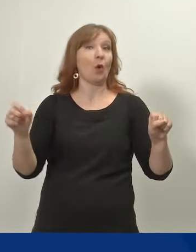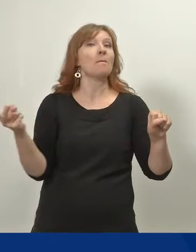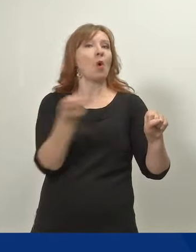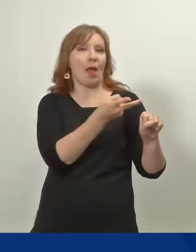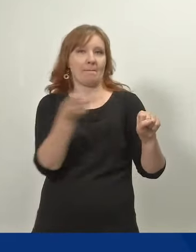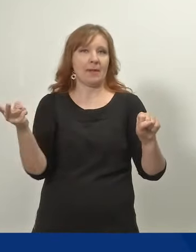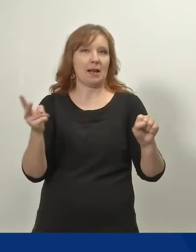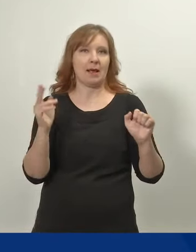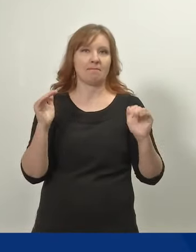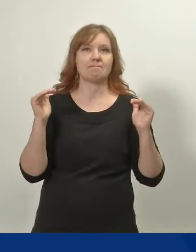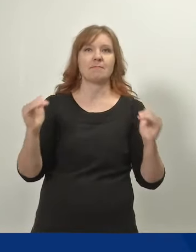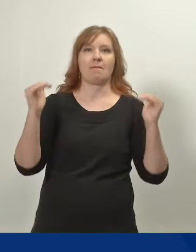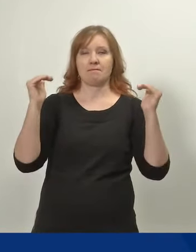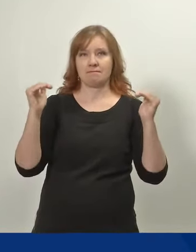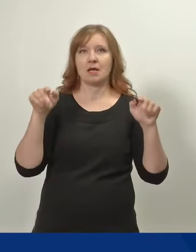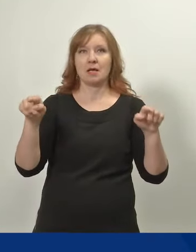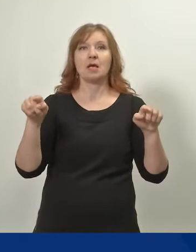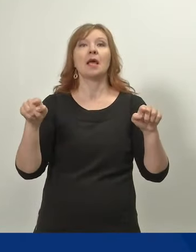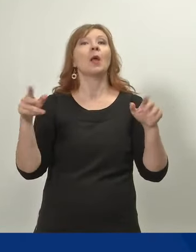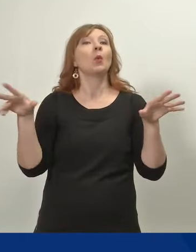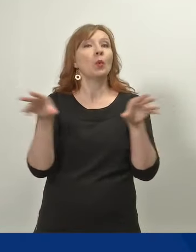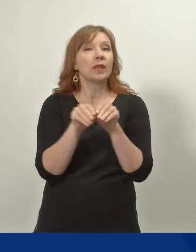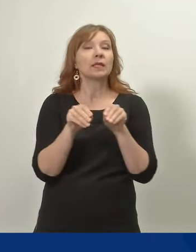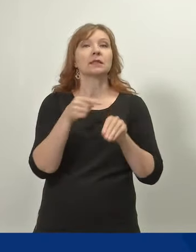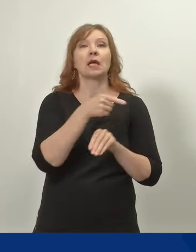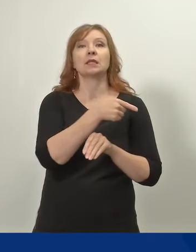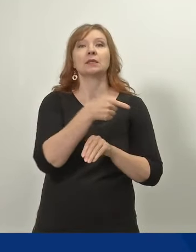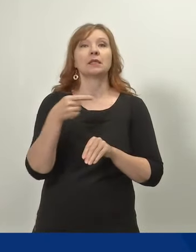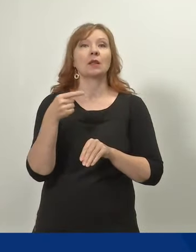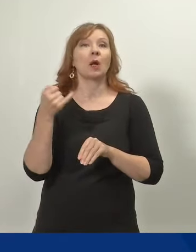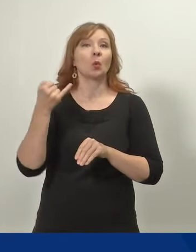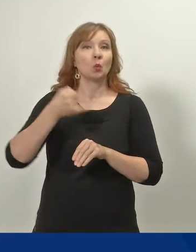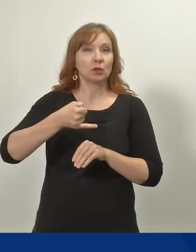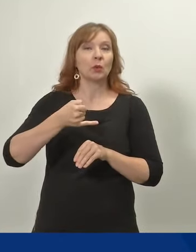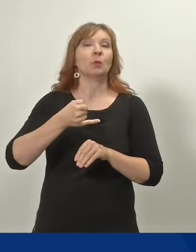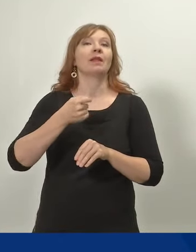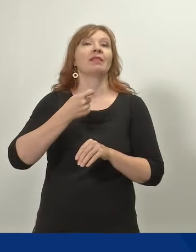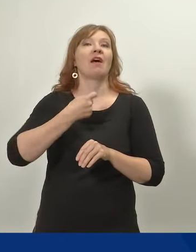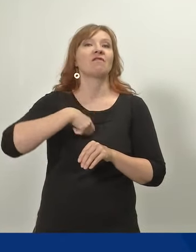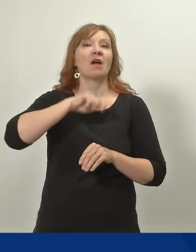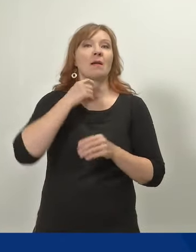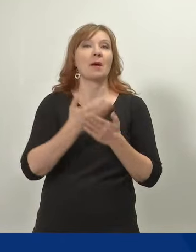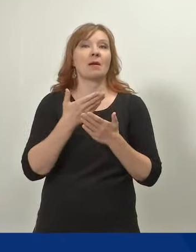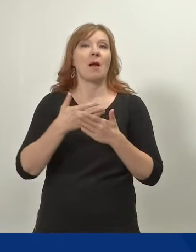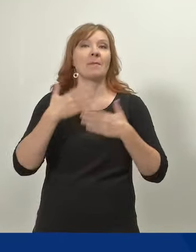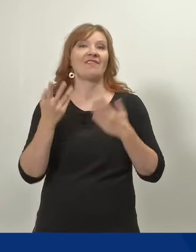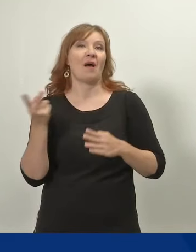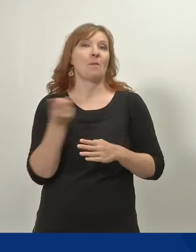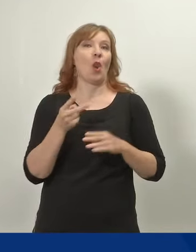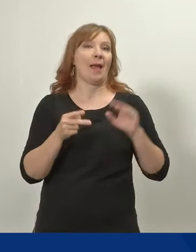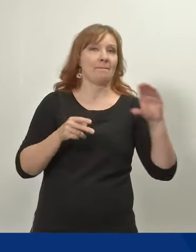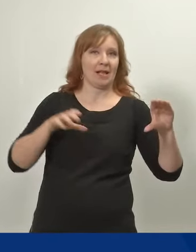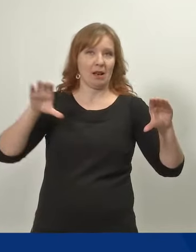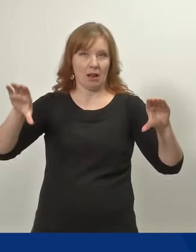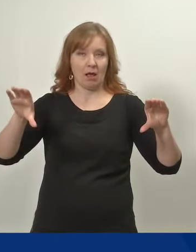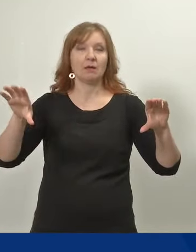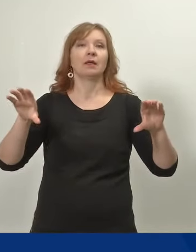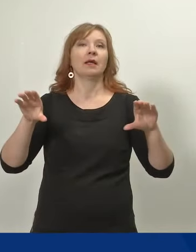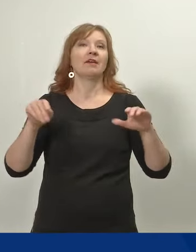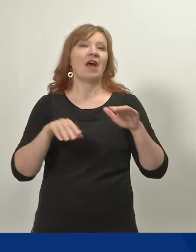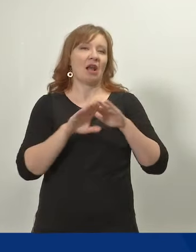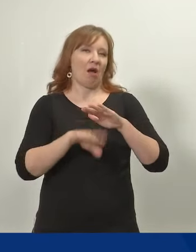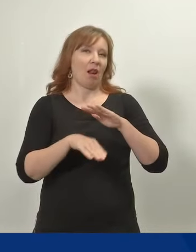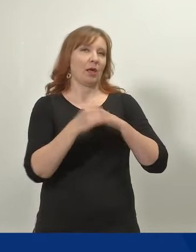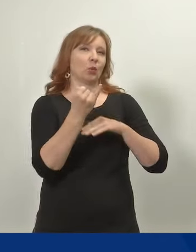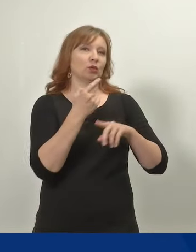eli molemmilla vanhemmilla on käytössään yhteensä 160 vanhempainrahapäivää eli vajaa 6,5 kuukautta.